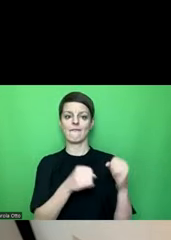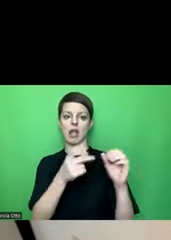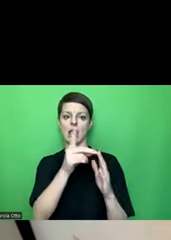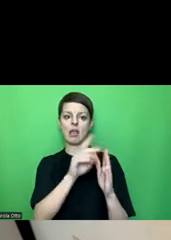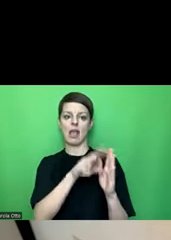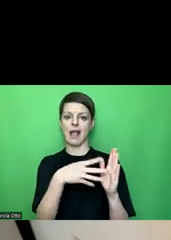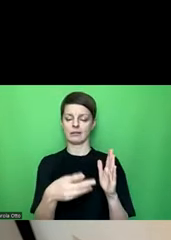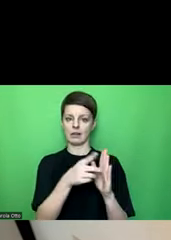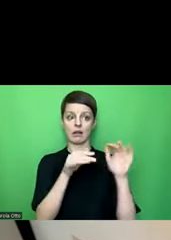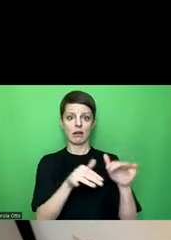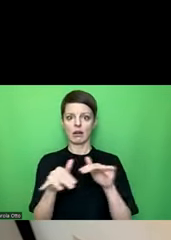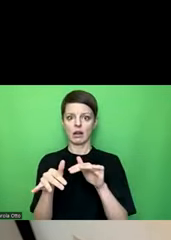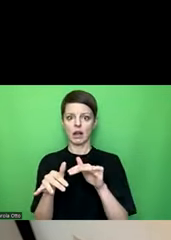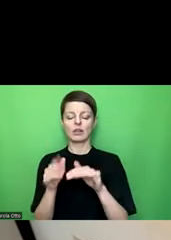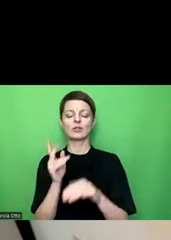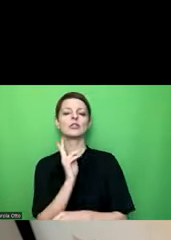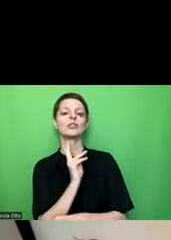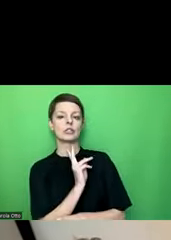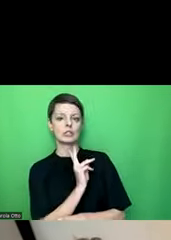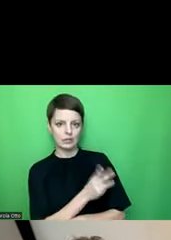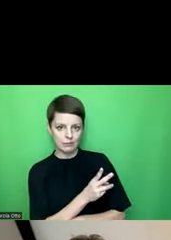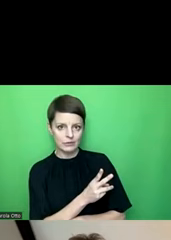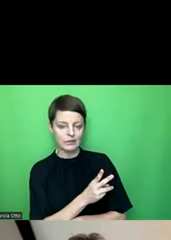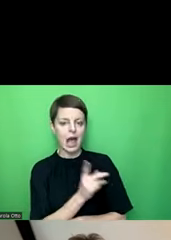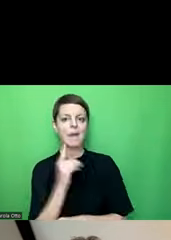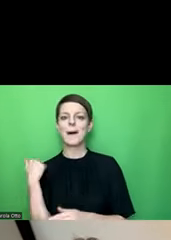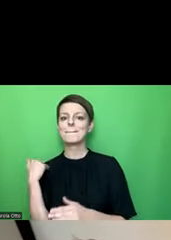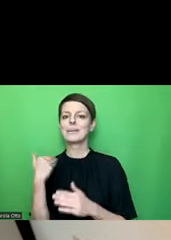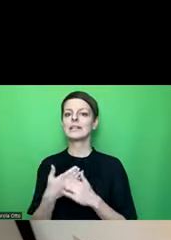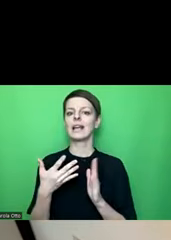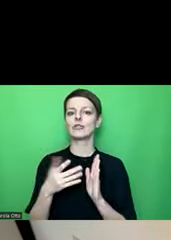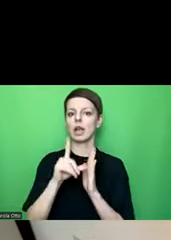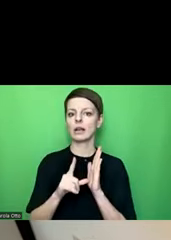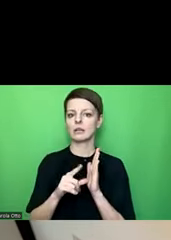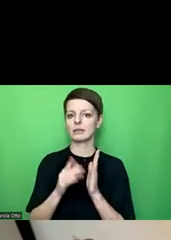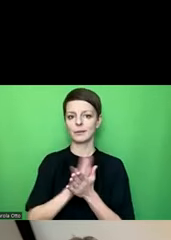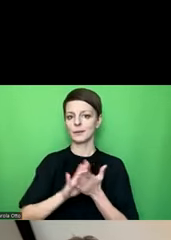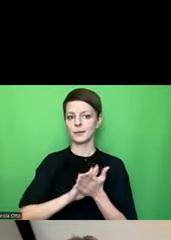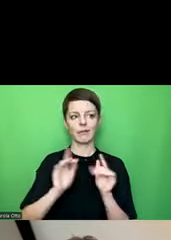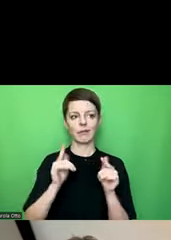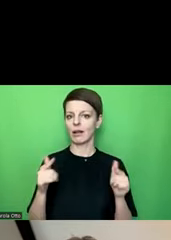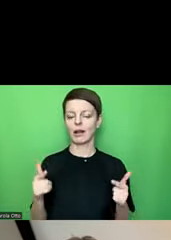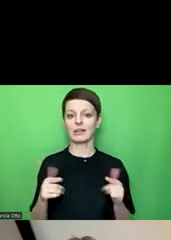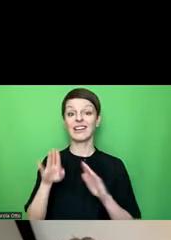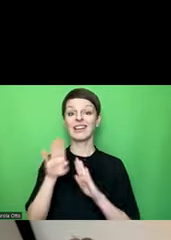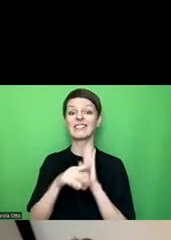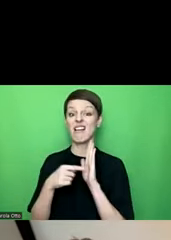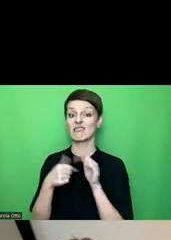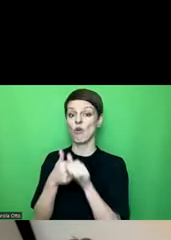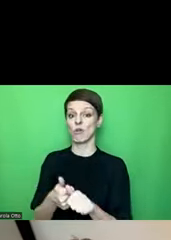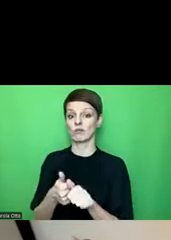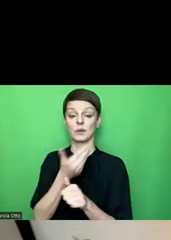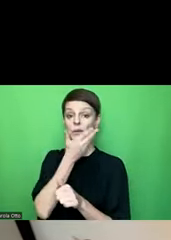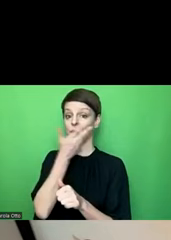stimmt, aber es gibt bisher keine Checkliste, die wirklich genau nach den gesetzlichen Vorschriften entlang